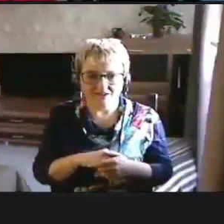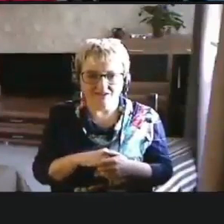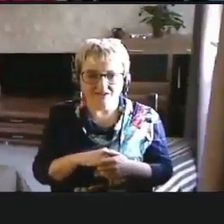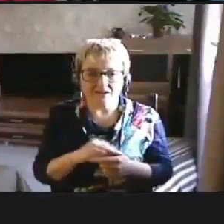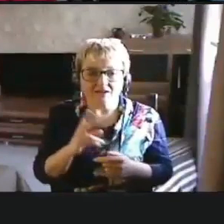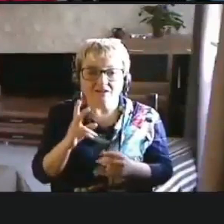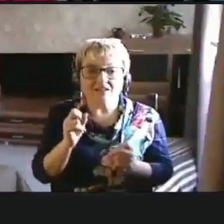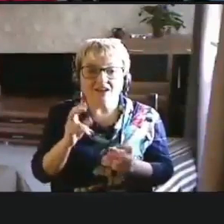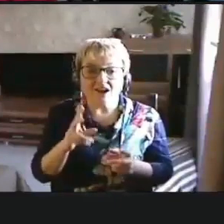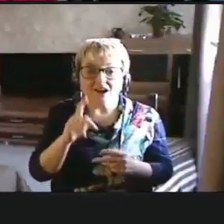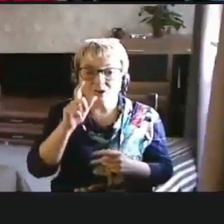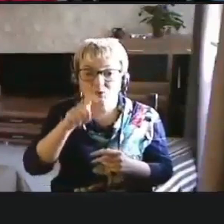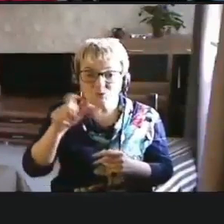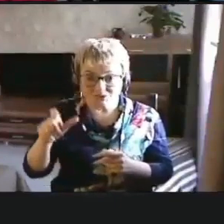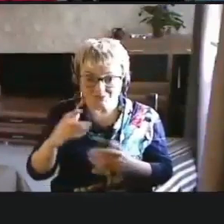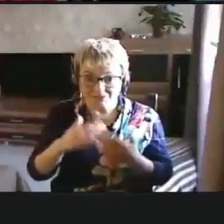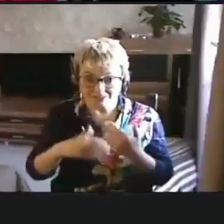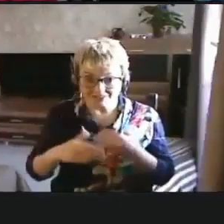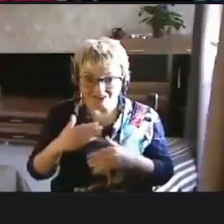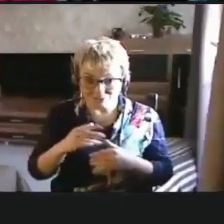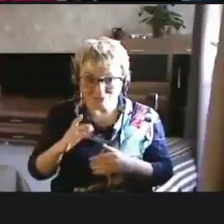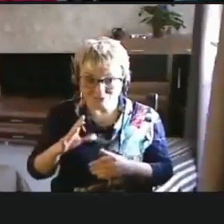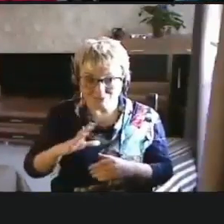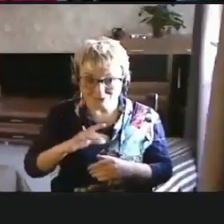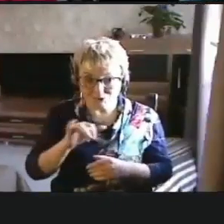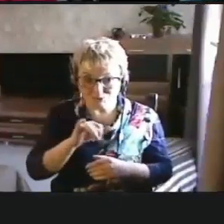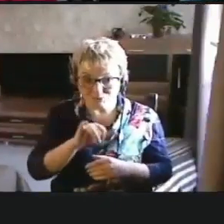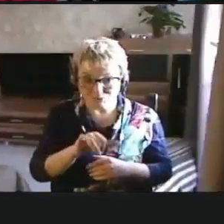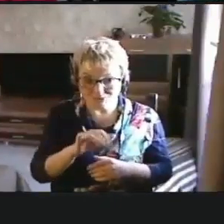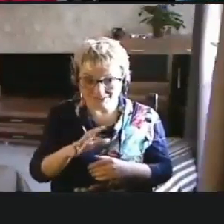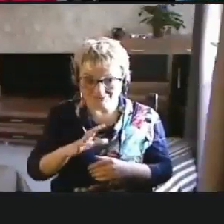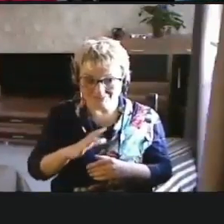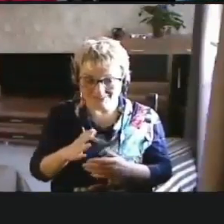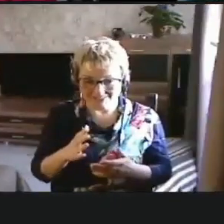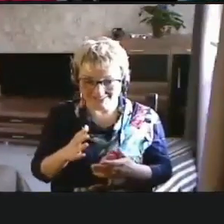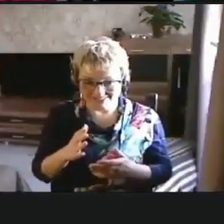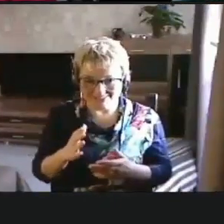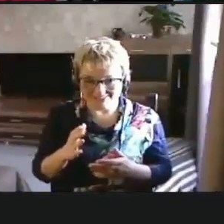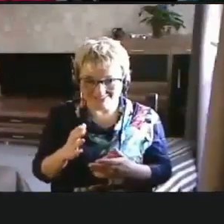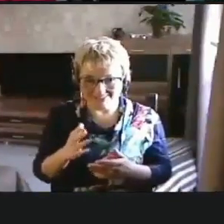Как людям с инвалидностью быть, чтобы у них было доступно? Ну,